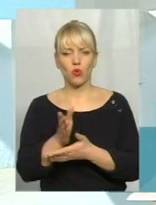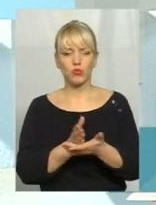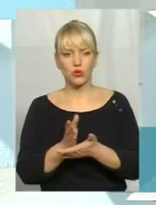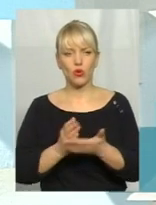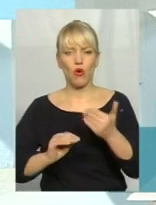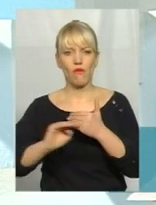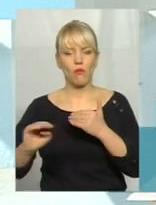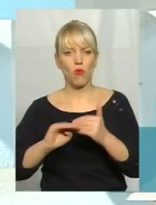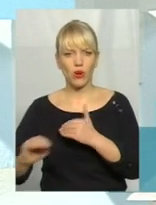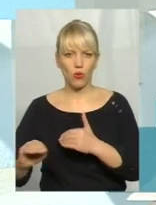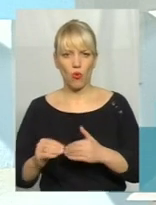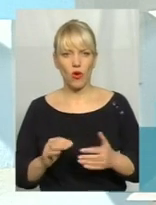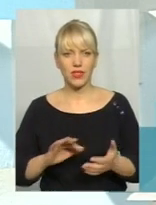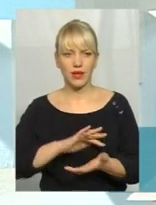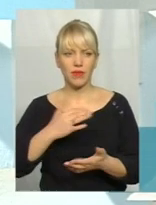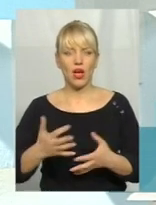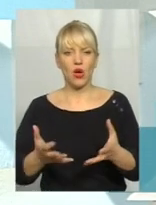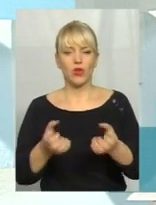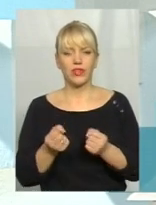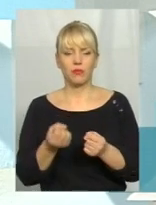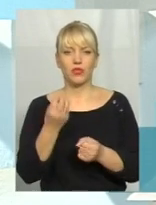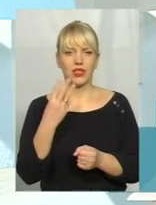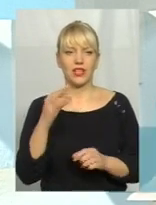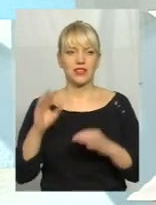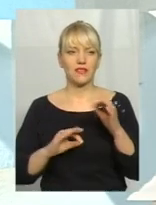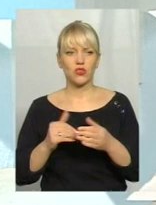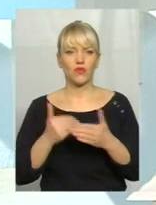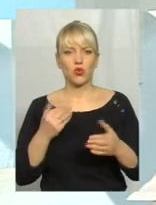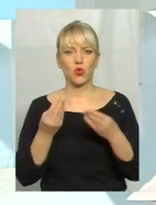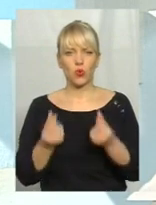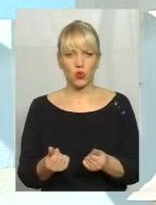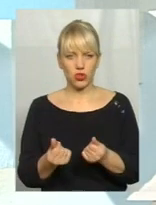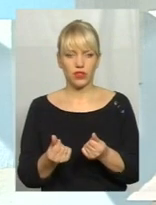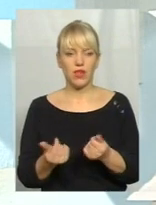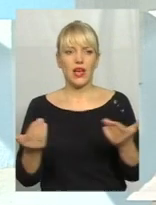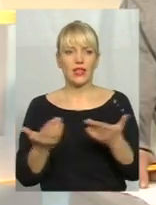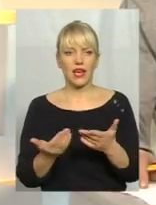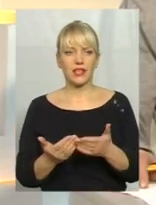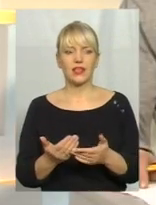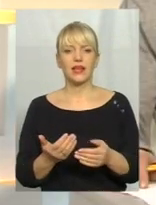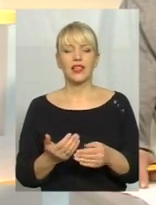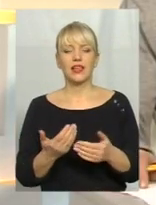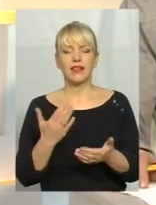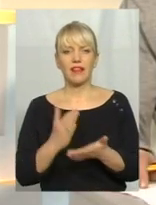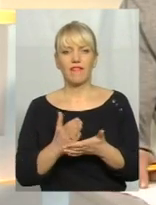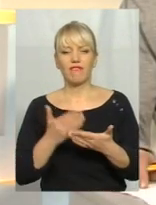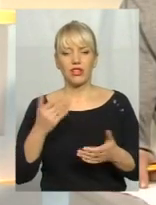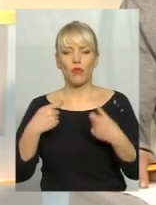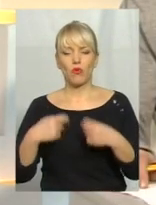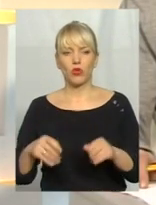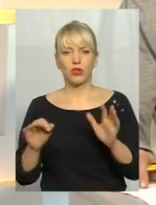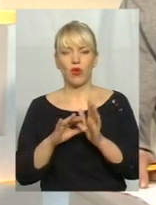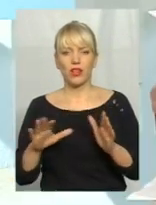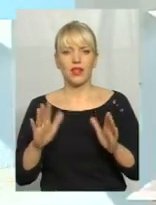твердих погодов відгодів, отримує 13% від коштів, які надходять від проданої електроенергії,